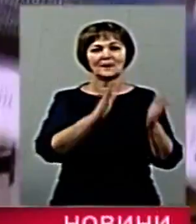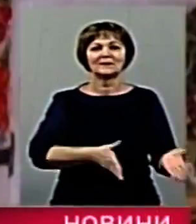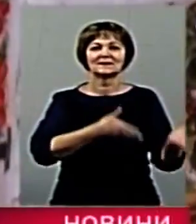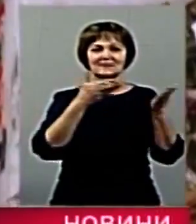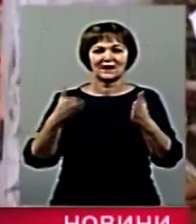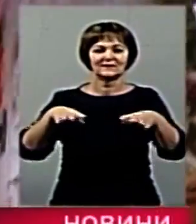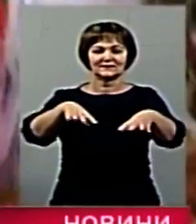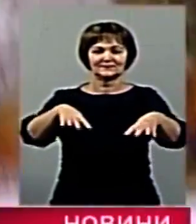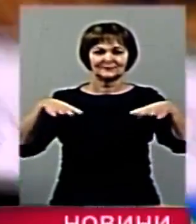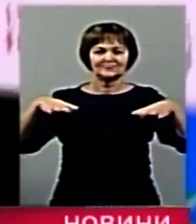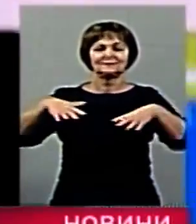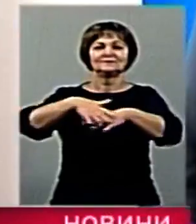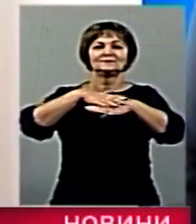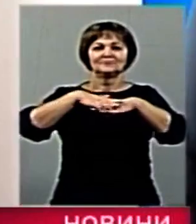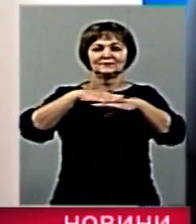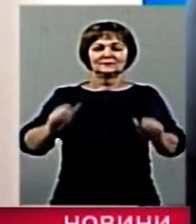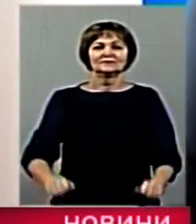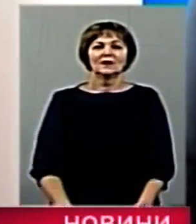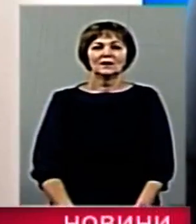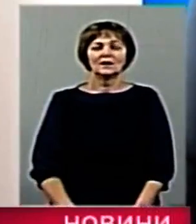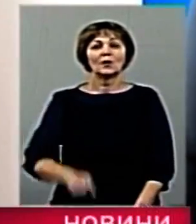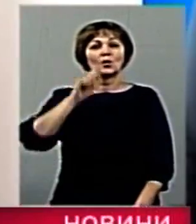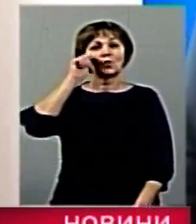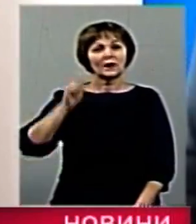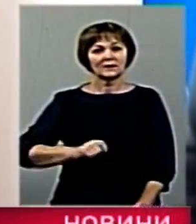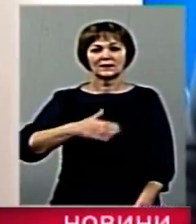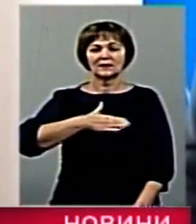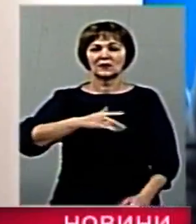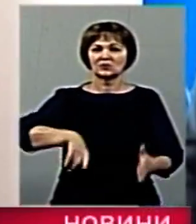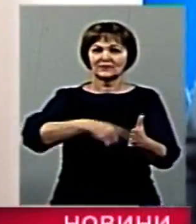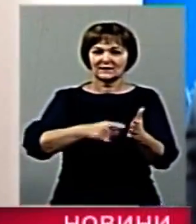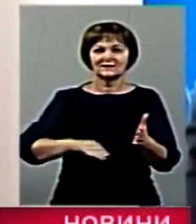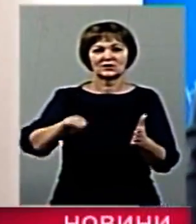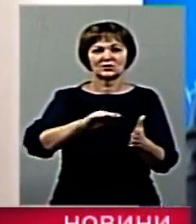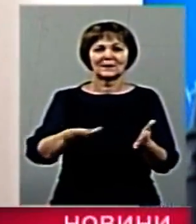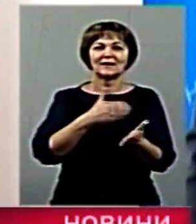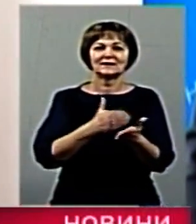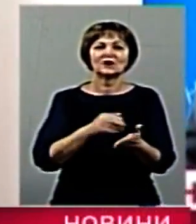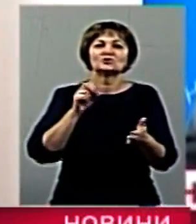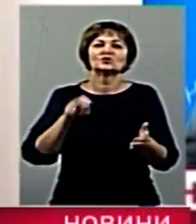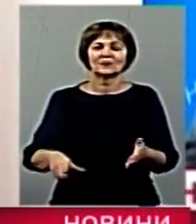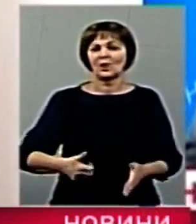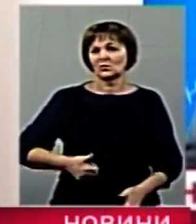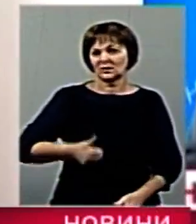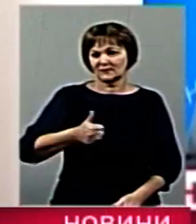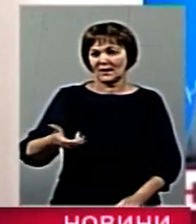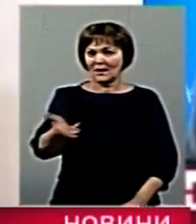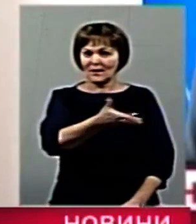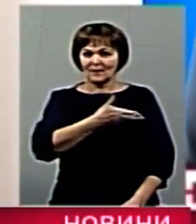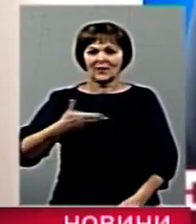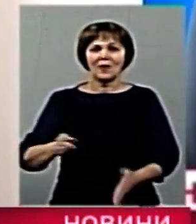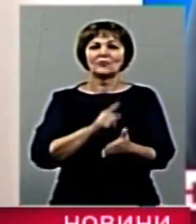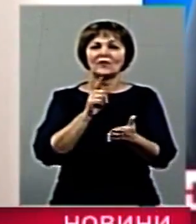широкому загалу. Україна, наше місто Житомир має чим гордитися. Ми маємо його